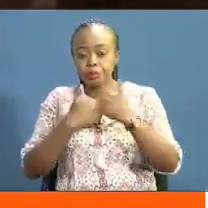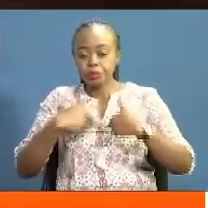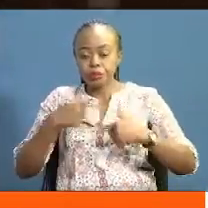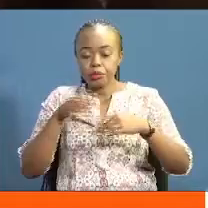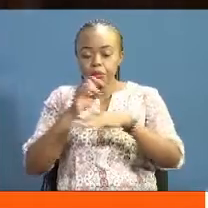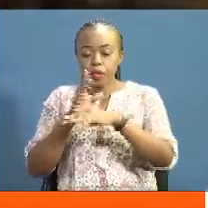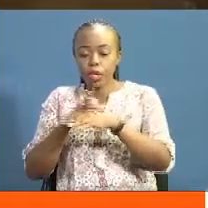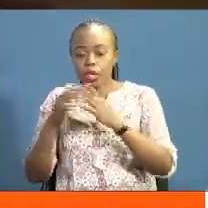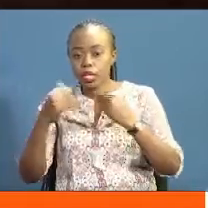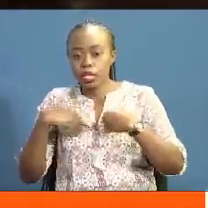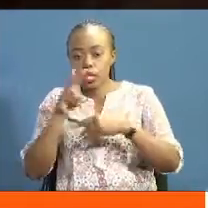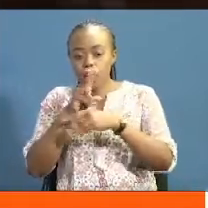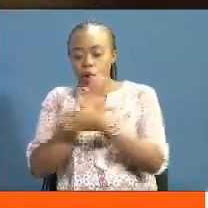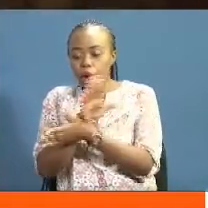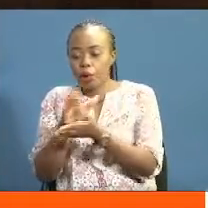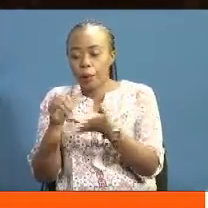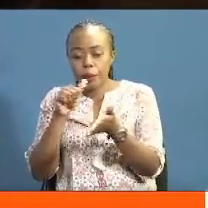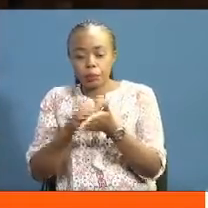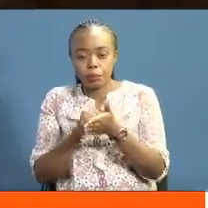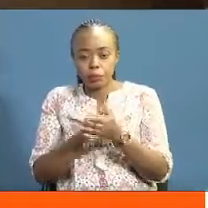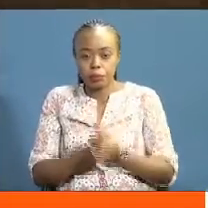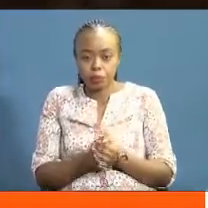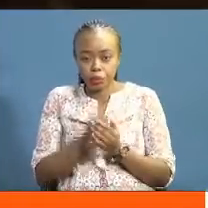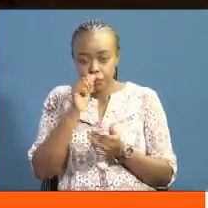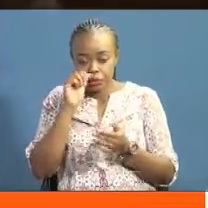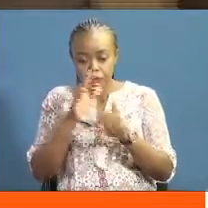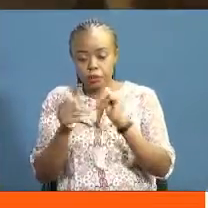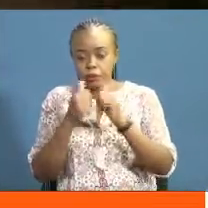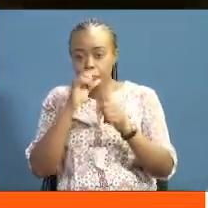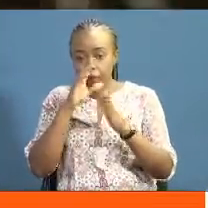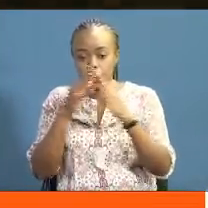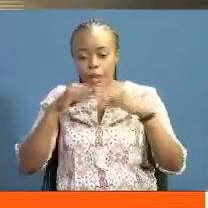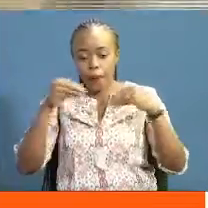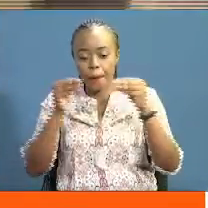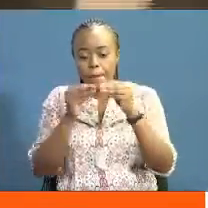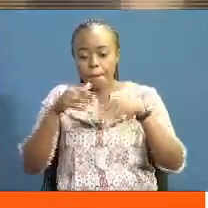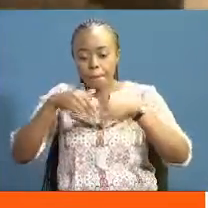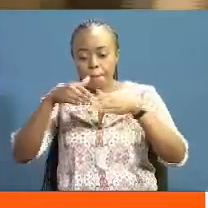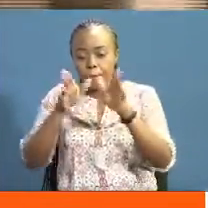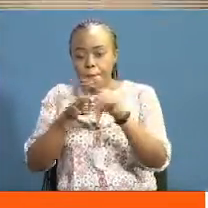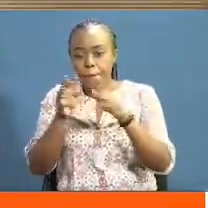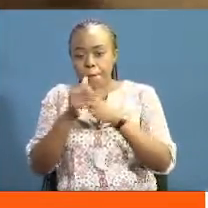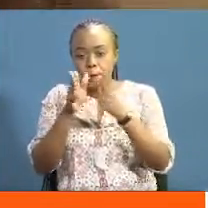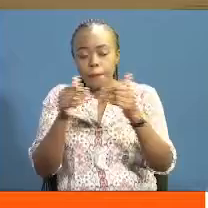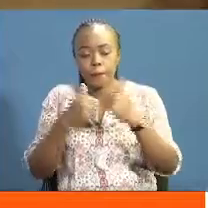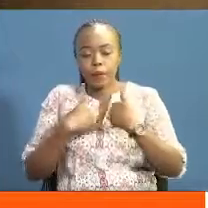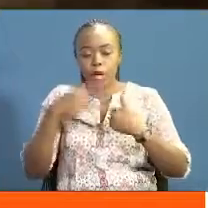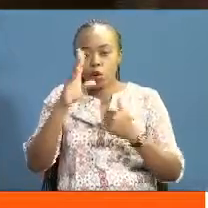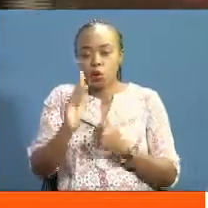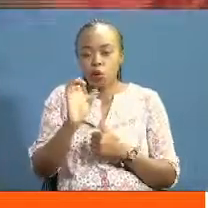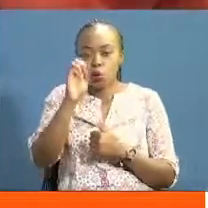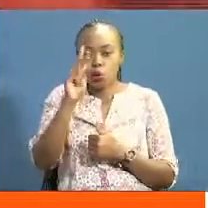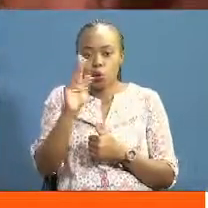ushawishi wa mtazamo wa eneo hilo Ni mkutano liofu ato na mwingine na viongozi wa vya matanzu vya oka